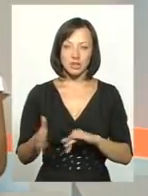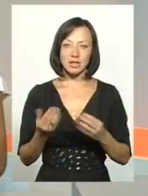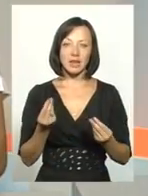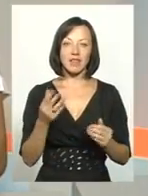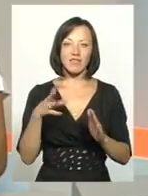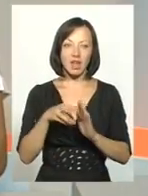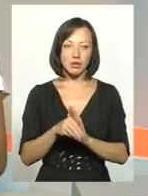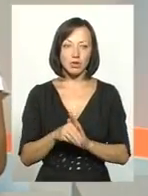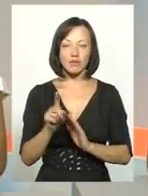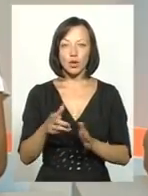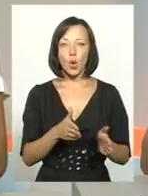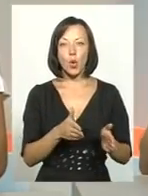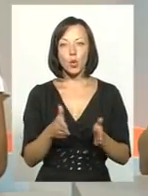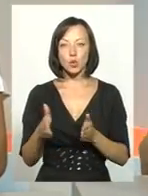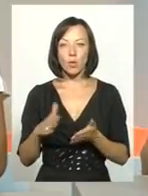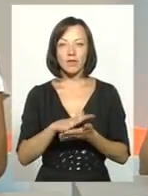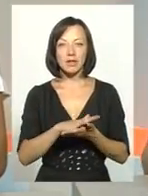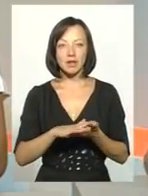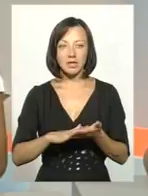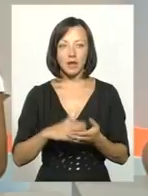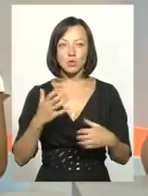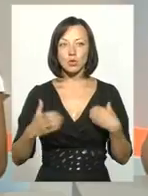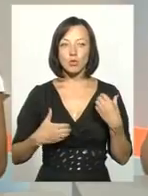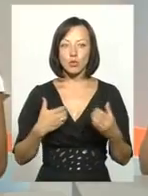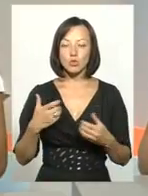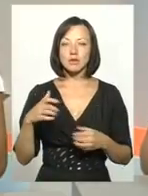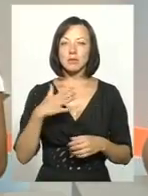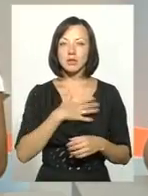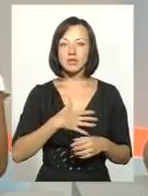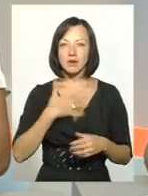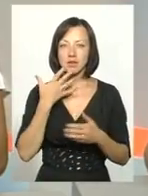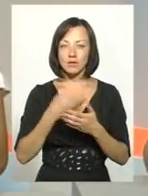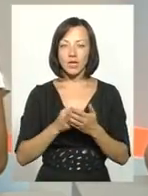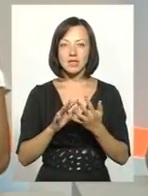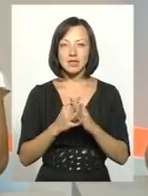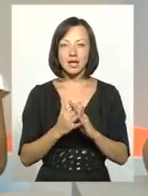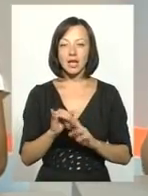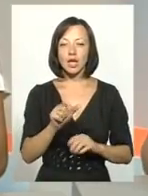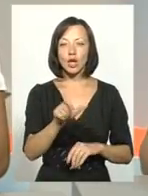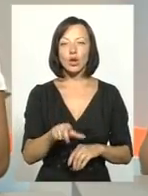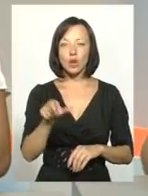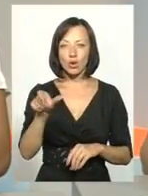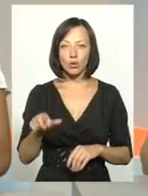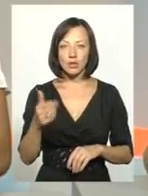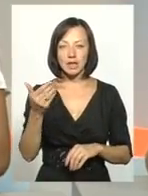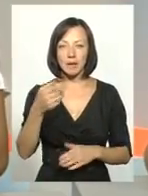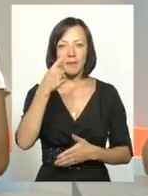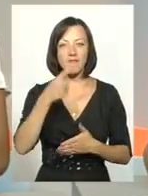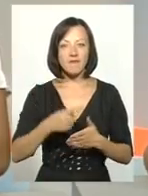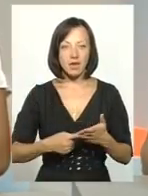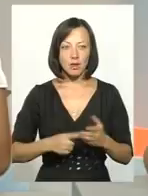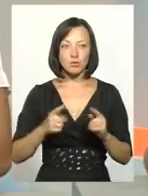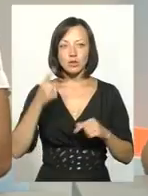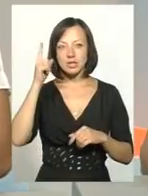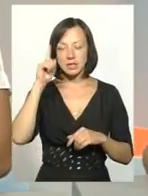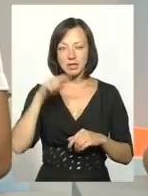інвестори, вони готові і надалі, і турбуються, і переживають за своє село, і люди їм, зрозуміло, вірять, тому що вони